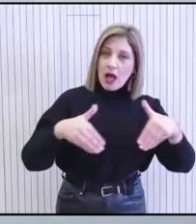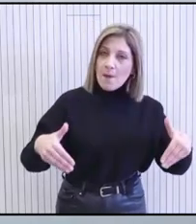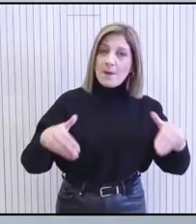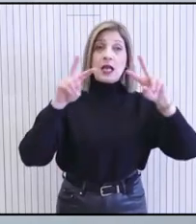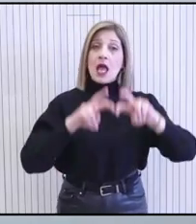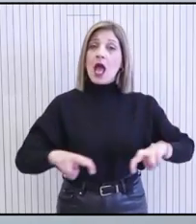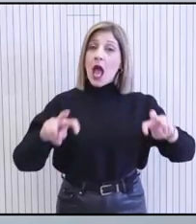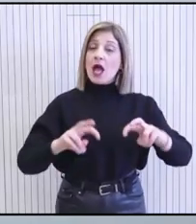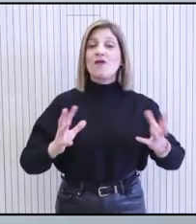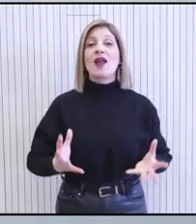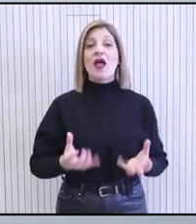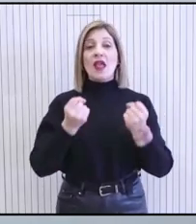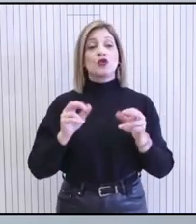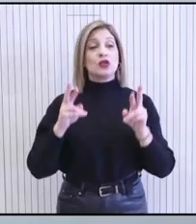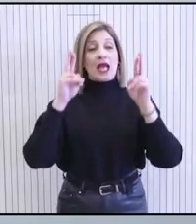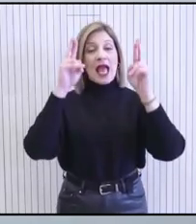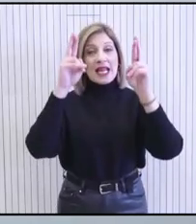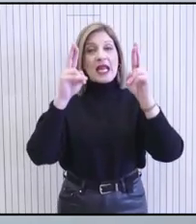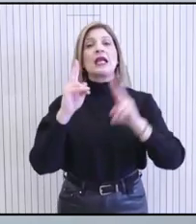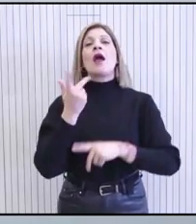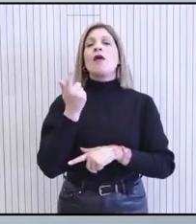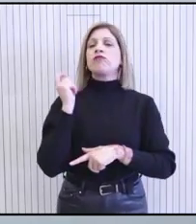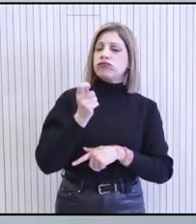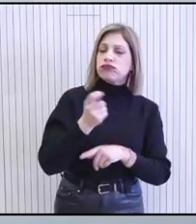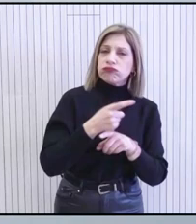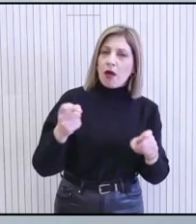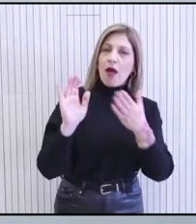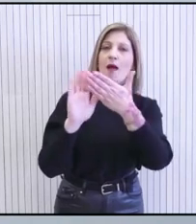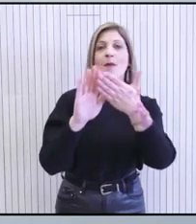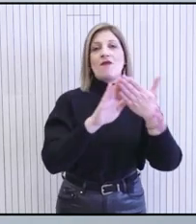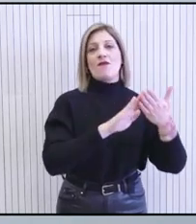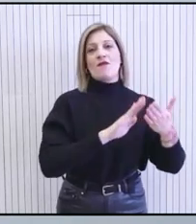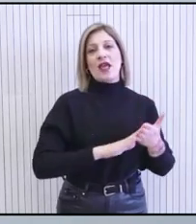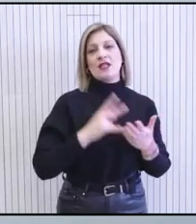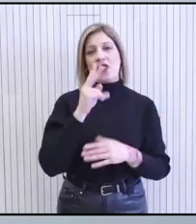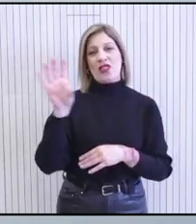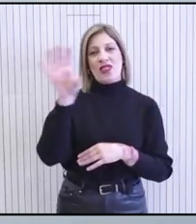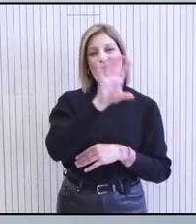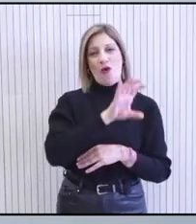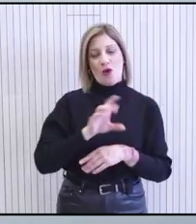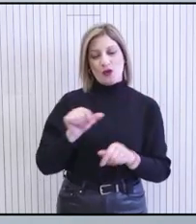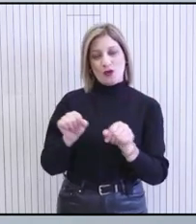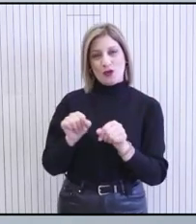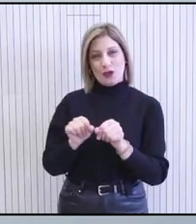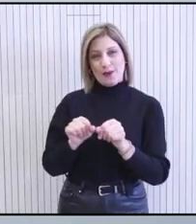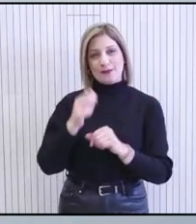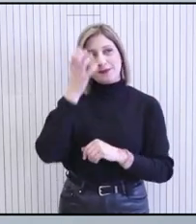η έρευνα και η διάσωση, η ενέργεια, οι επενδύσεις και οι επαφές ανάμεσα στους λαούς των χωρών της περιοχής.